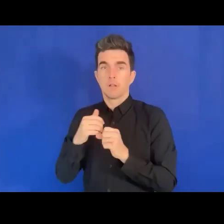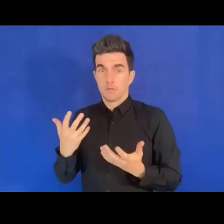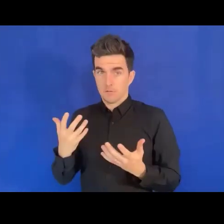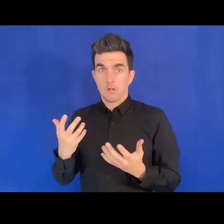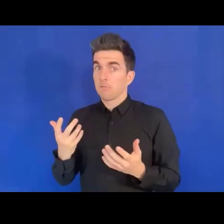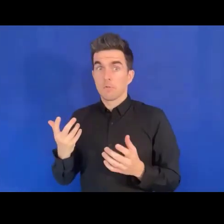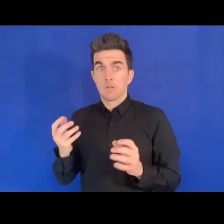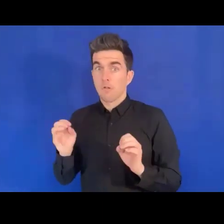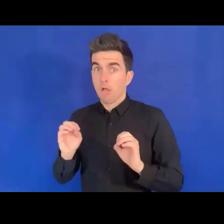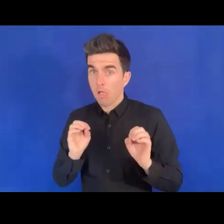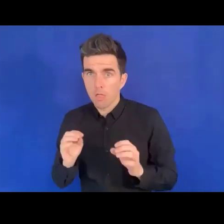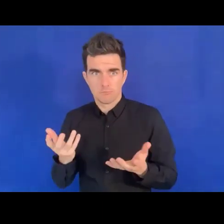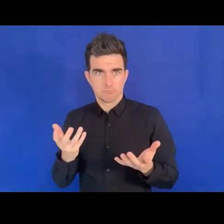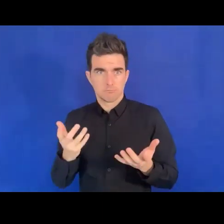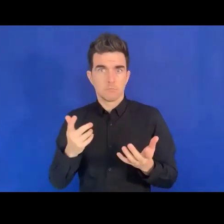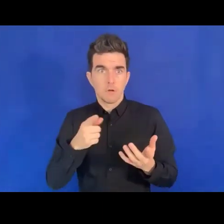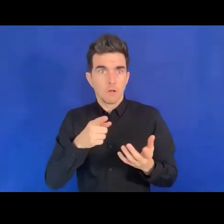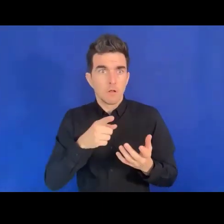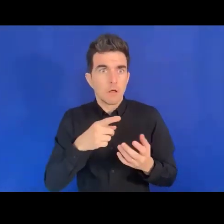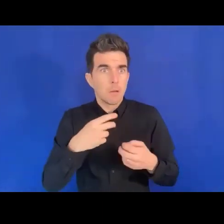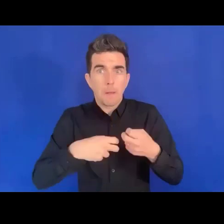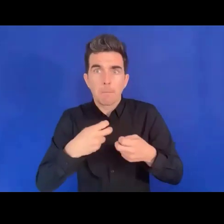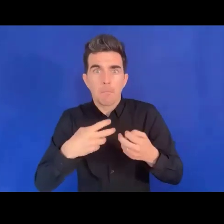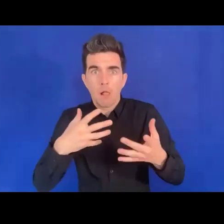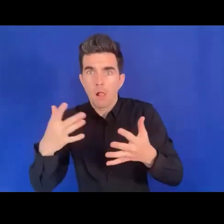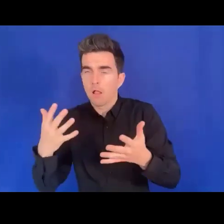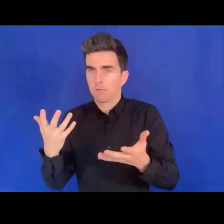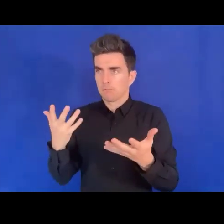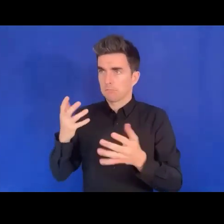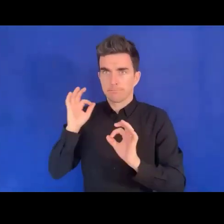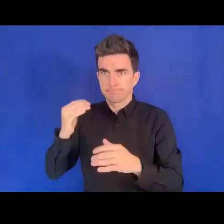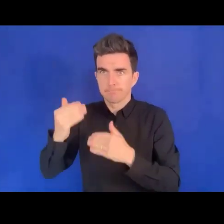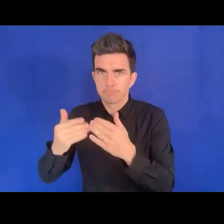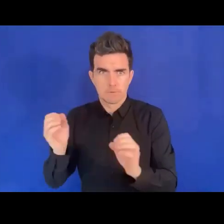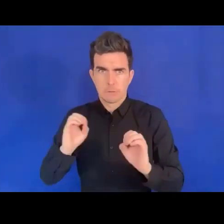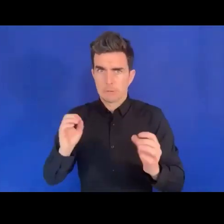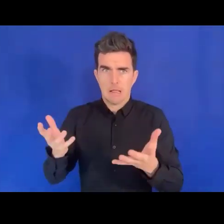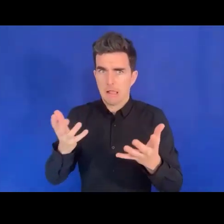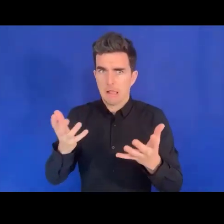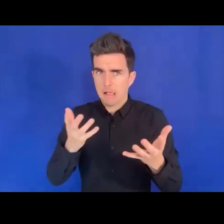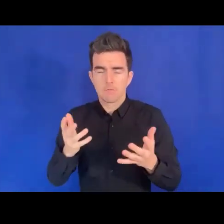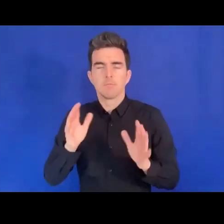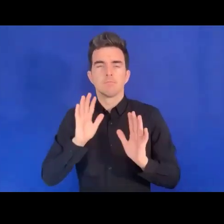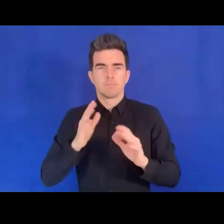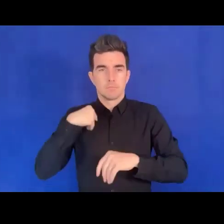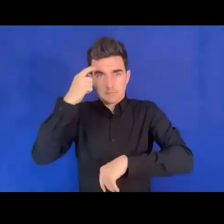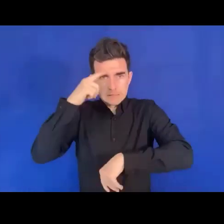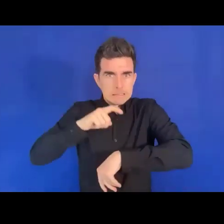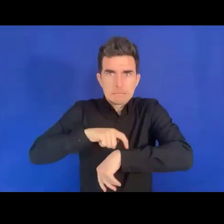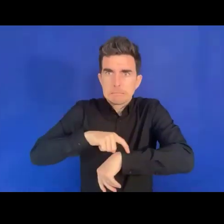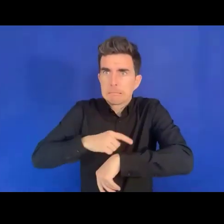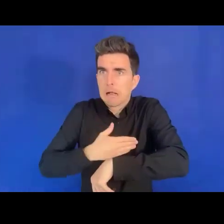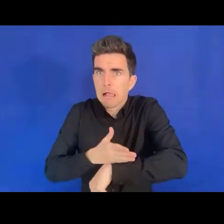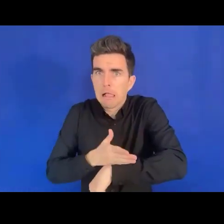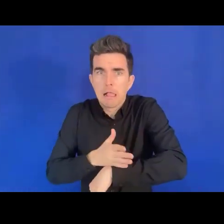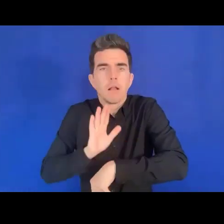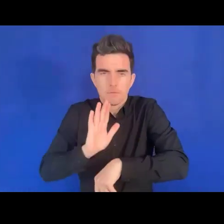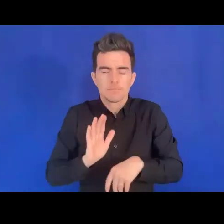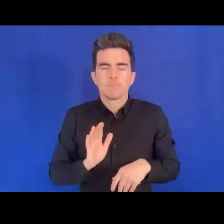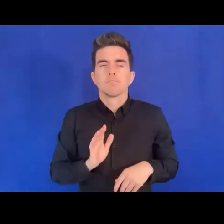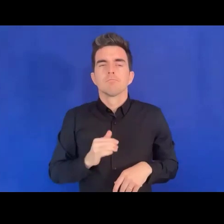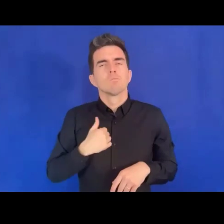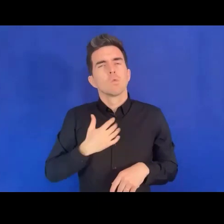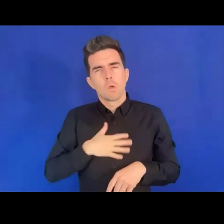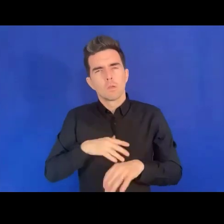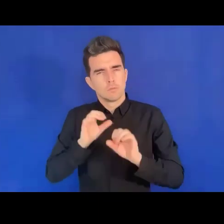pas de temps, mais j'aimerais aussi dire que l'une des choses spécifiques que nous devons garder à l